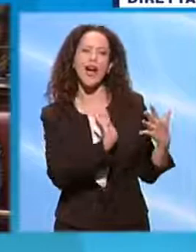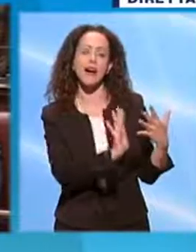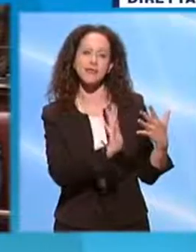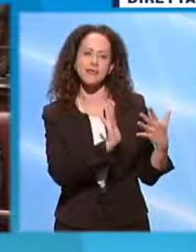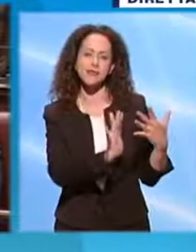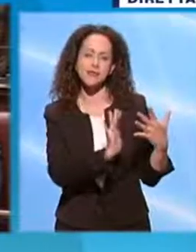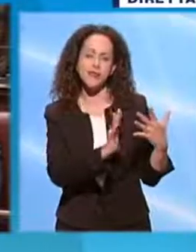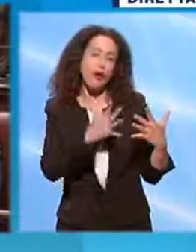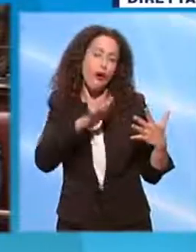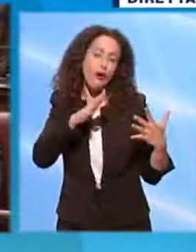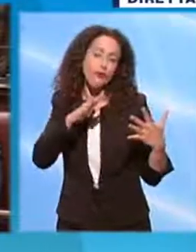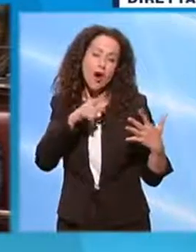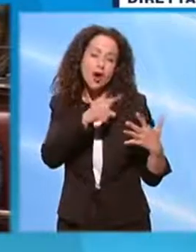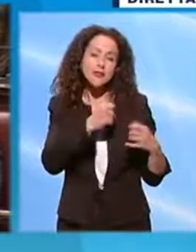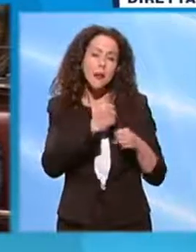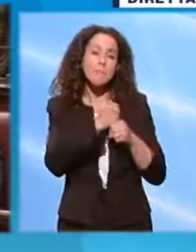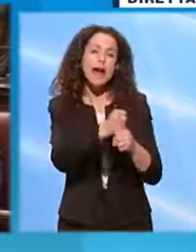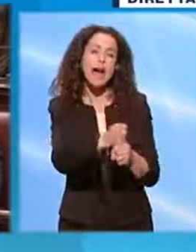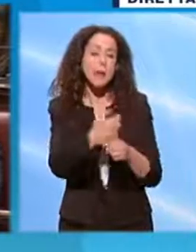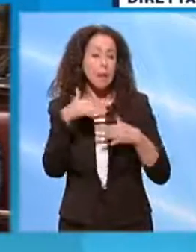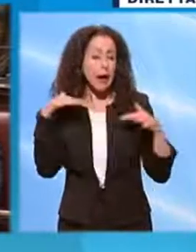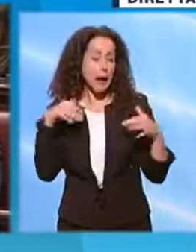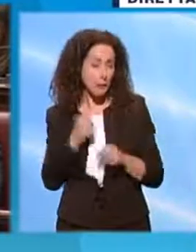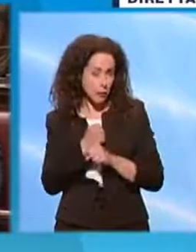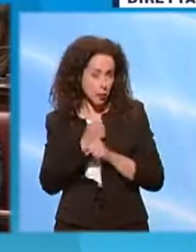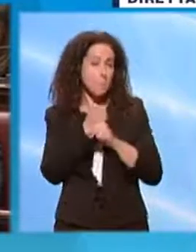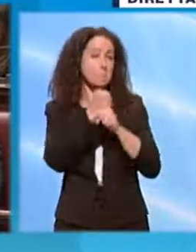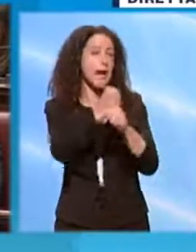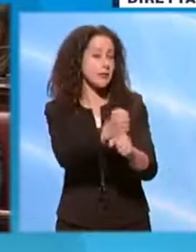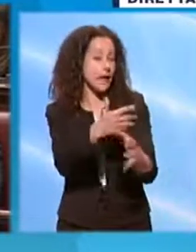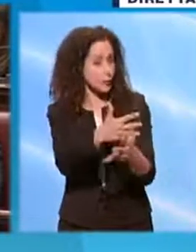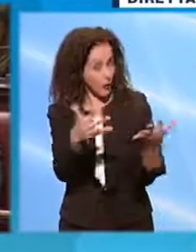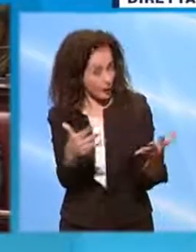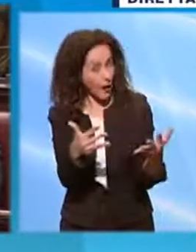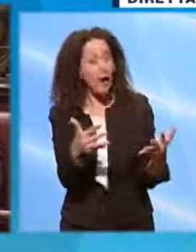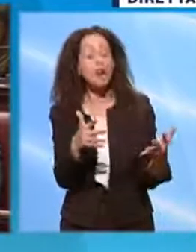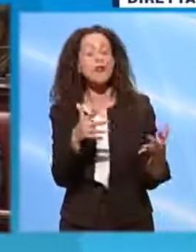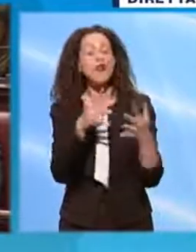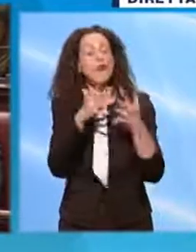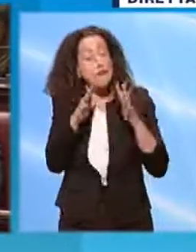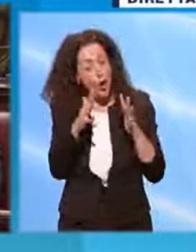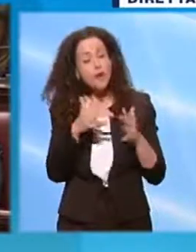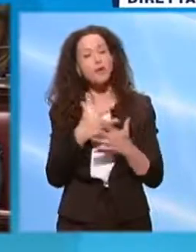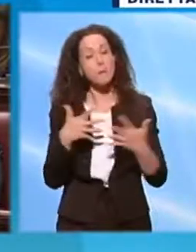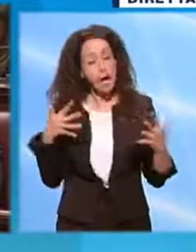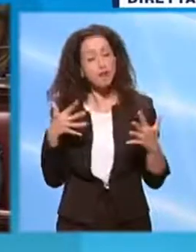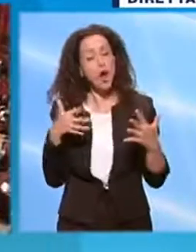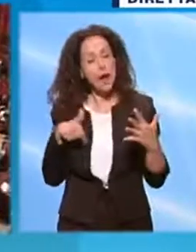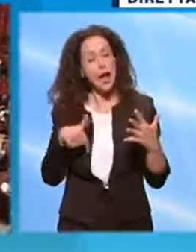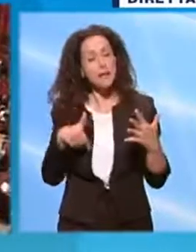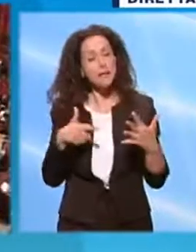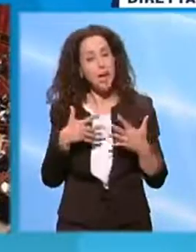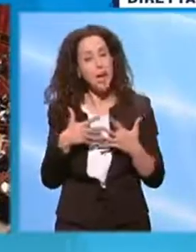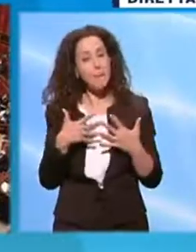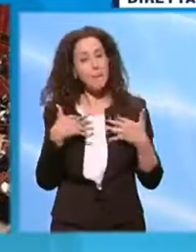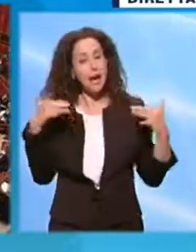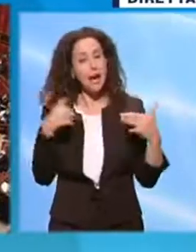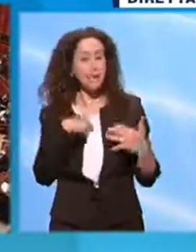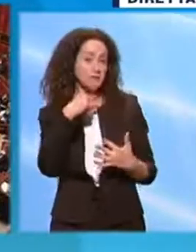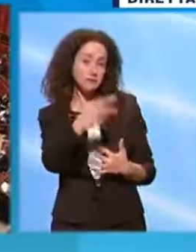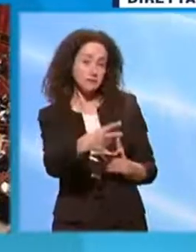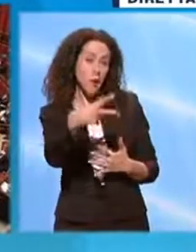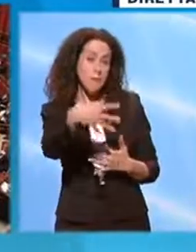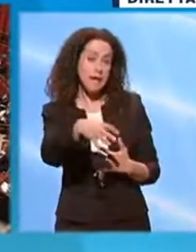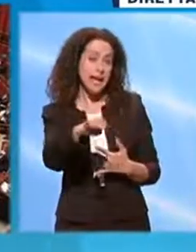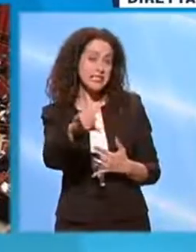Probabilmente lei avrebbe avuto un mandato chiaro da questo Parlamento. Probabilmente la maggioranza di questo Parlamento le avrebbe detto no al MES